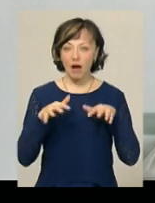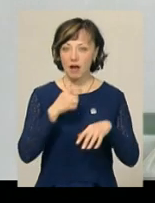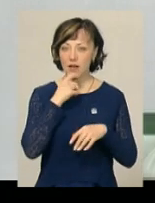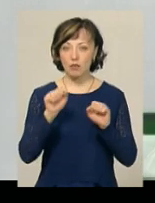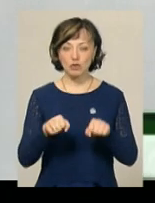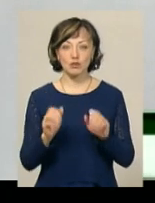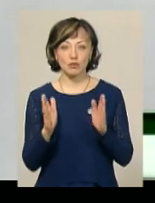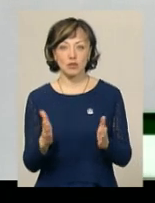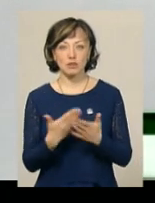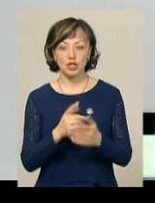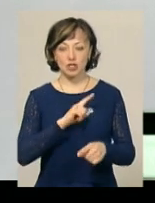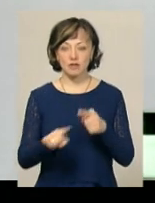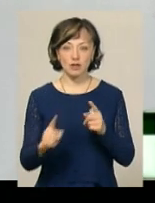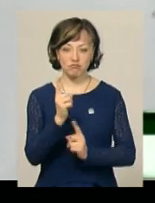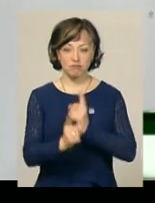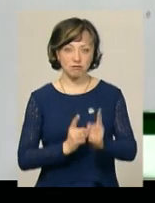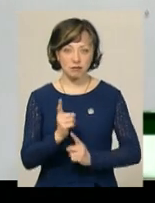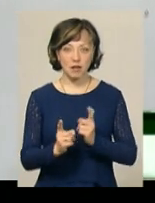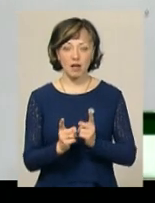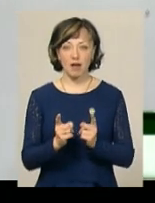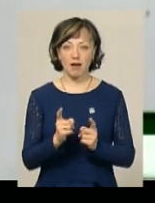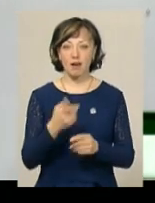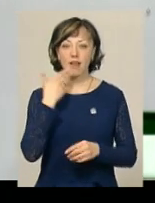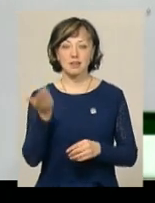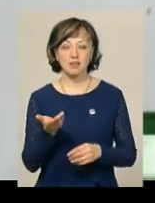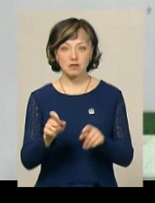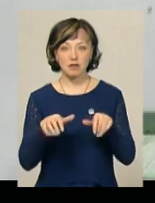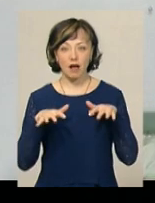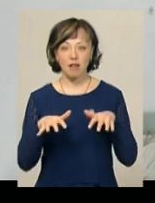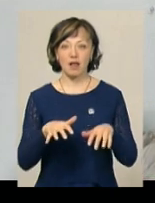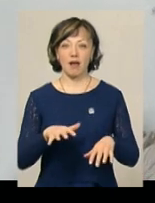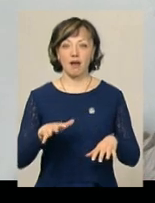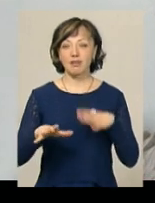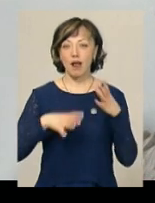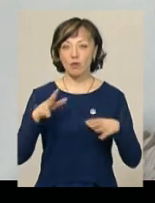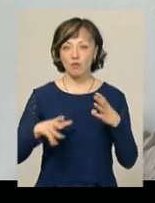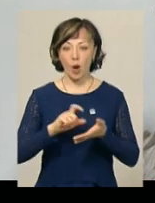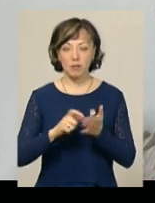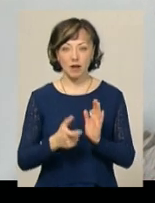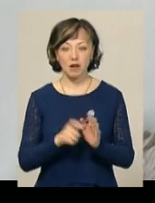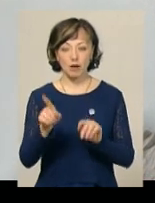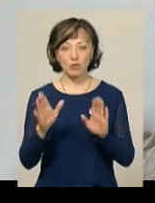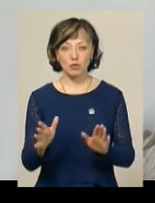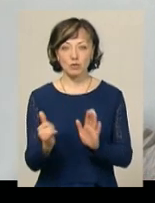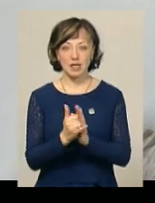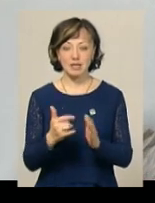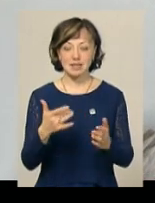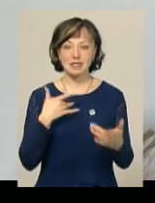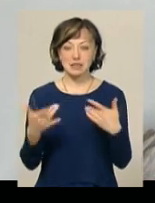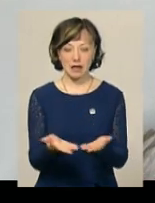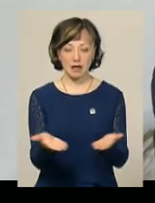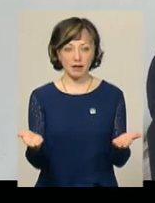можна буде швидко трансформувати в лекційну, в тренінгову кімнату. Тобто там буде стояти сцена